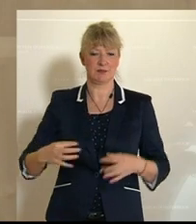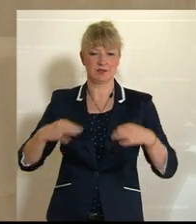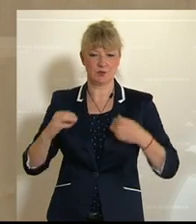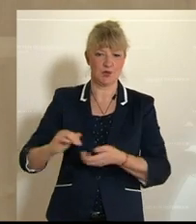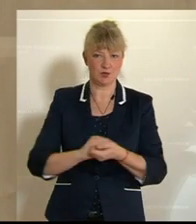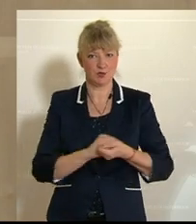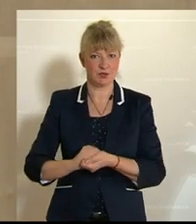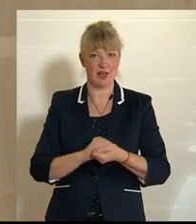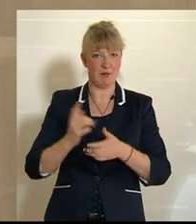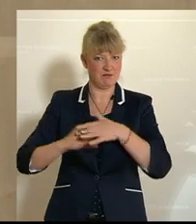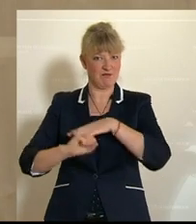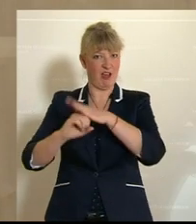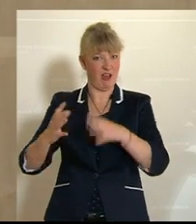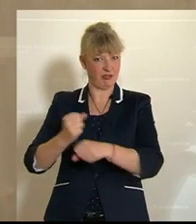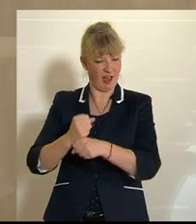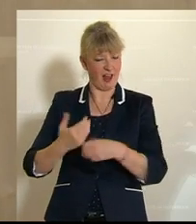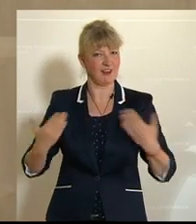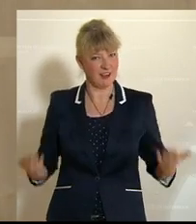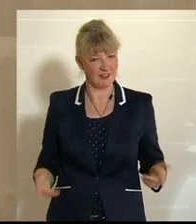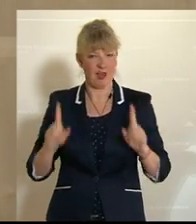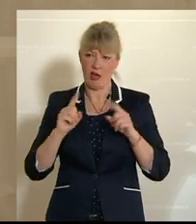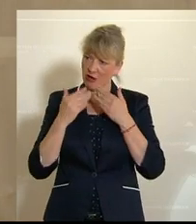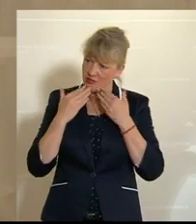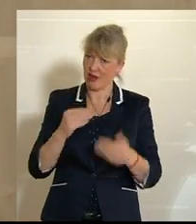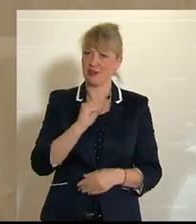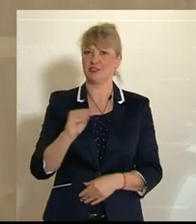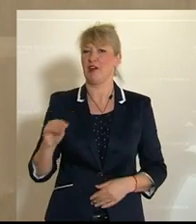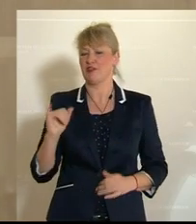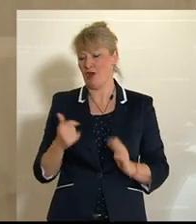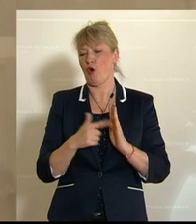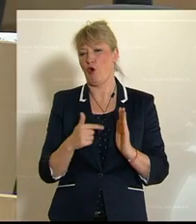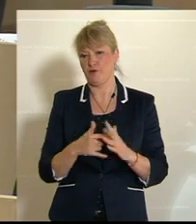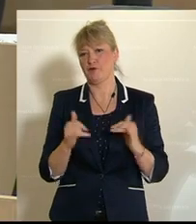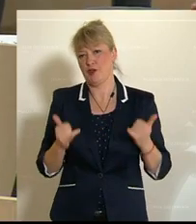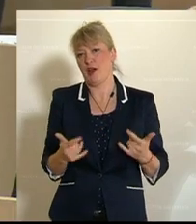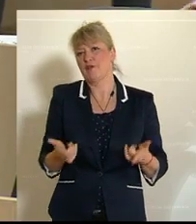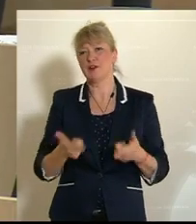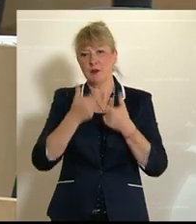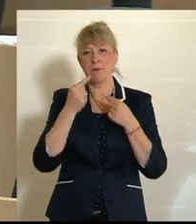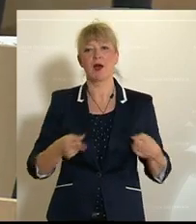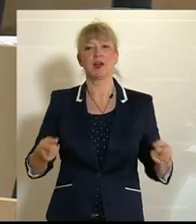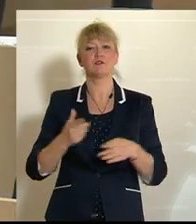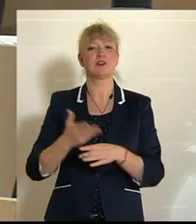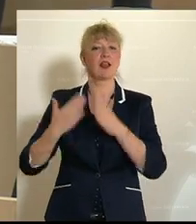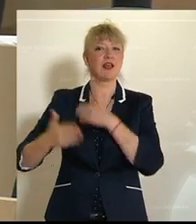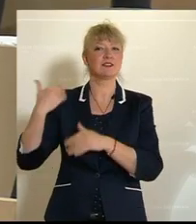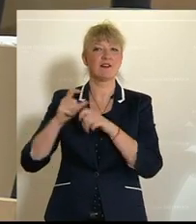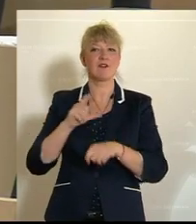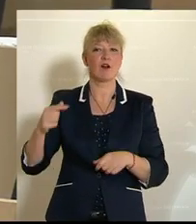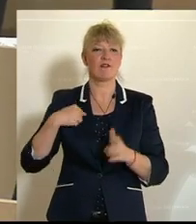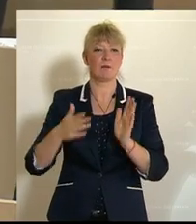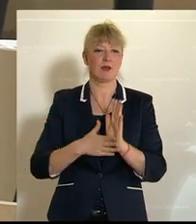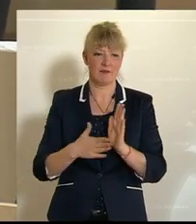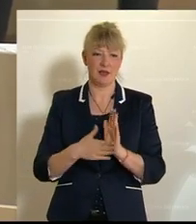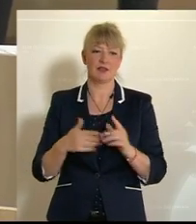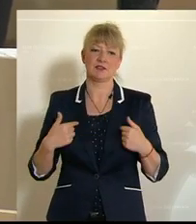stimmst du mir sicherlich zu. da kann man auch noch Danke sagen, und nicht oft genug, nämlich all den Menschen, die in diesen vergangenen Wochen bewiesen haben,